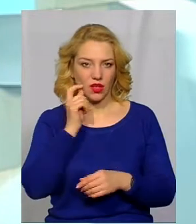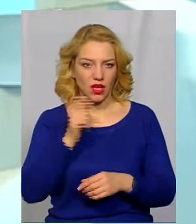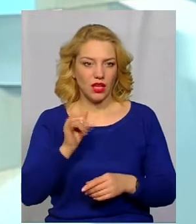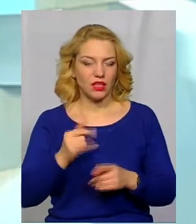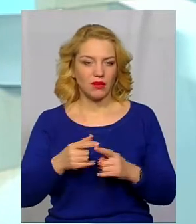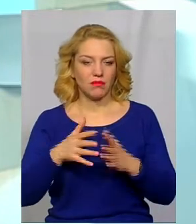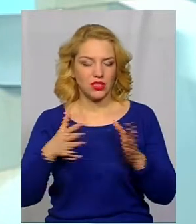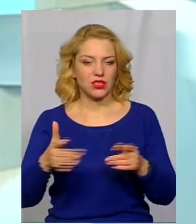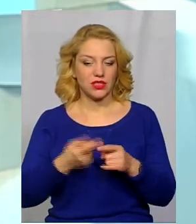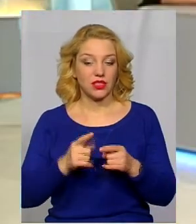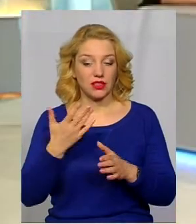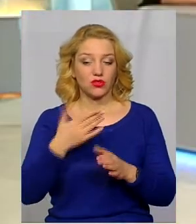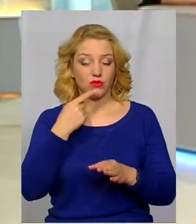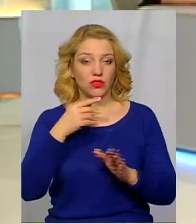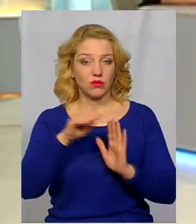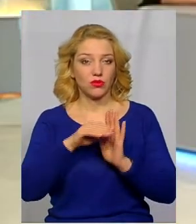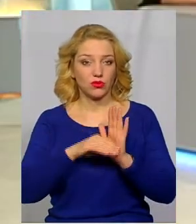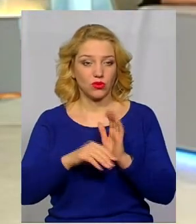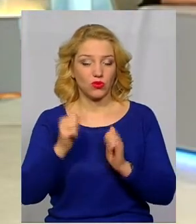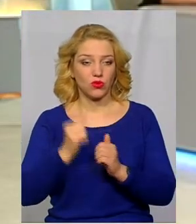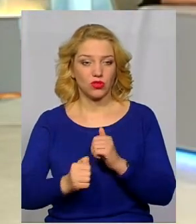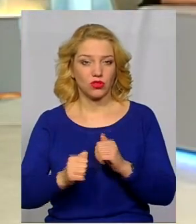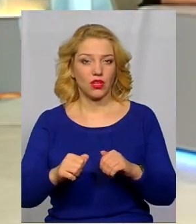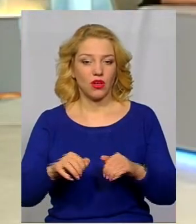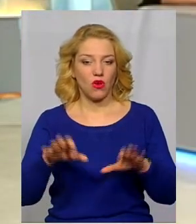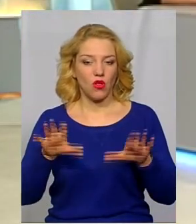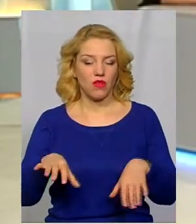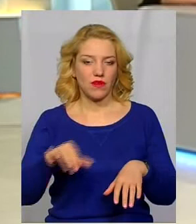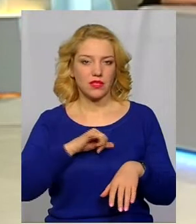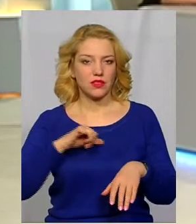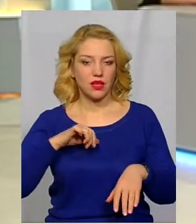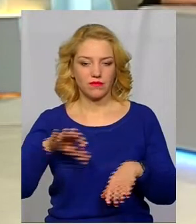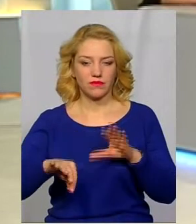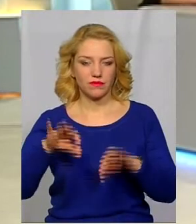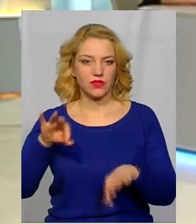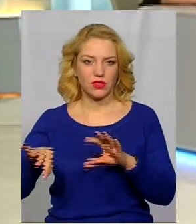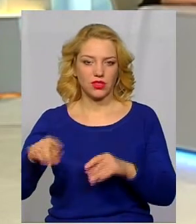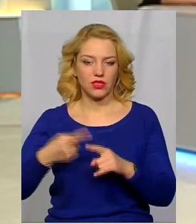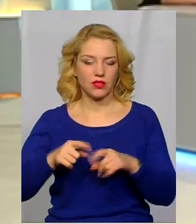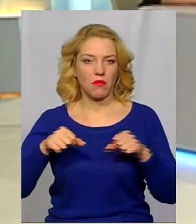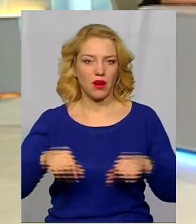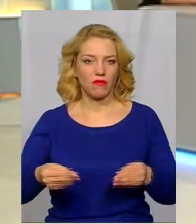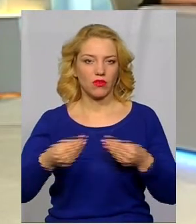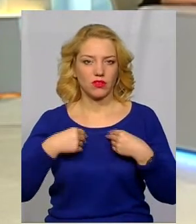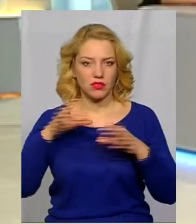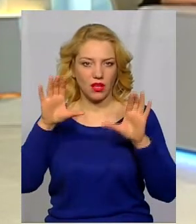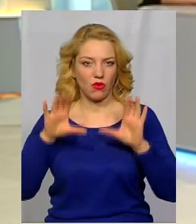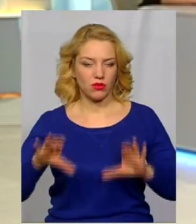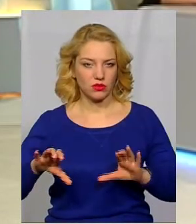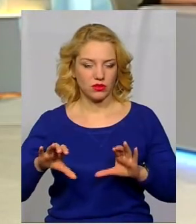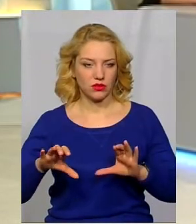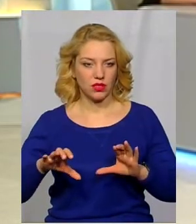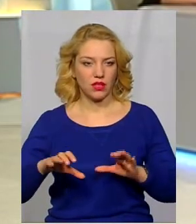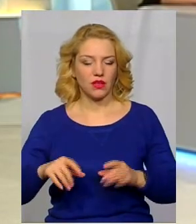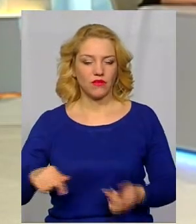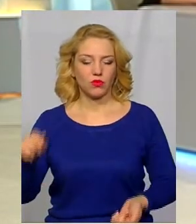якщо сказати про структуру, то кожна голова визначає її самостійно. Це право надане законодавством голові відповідної